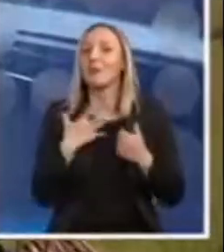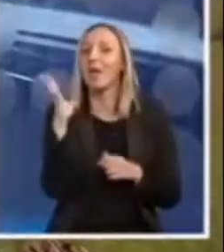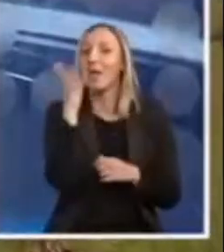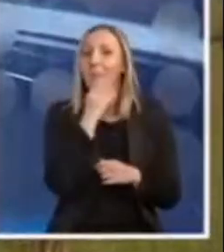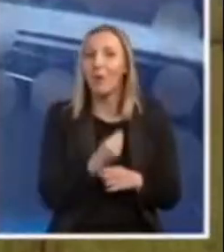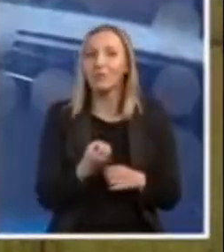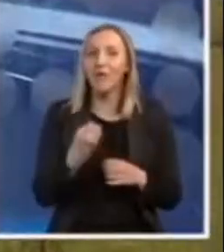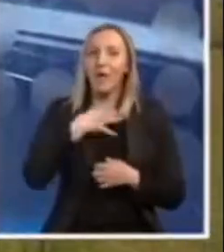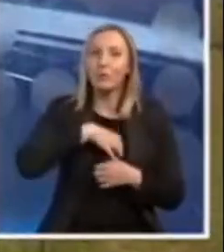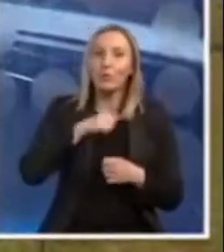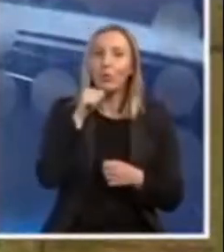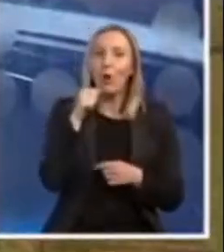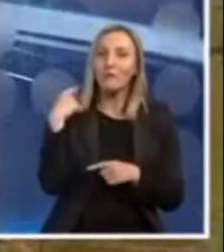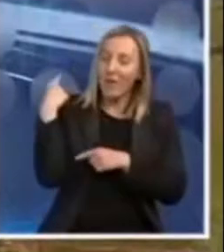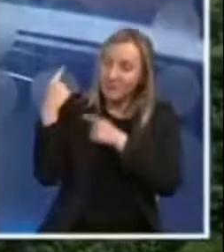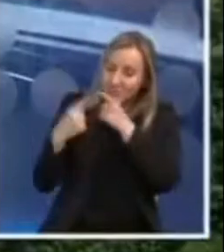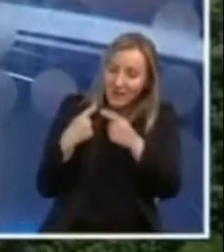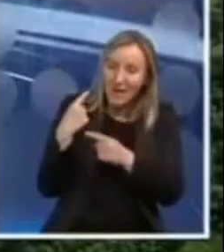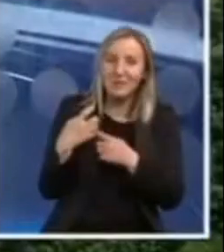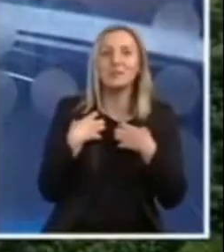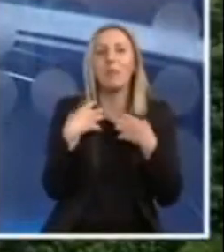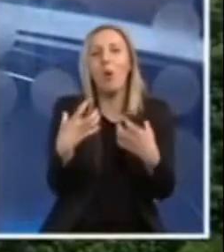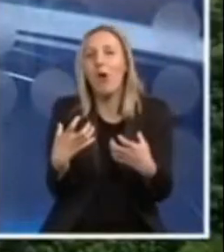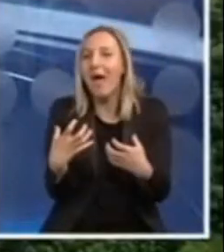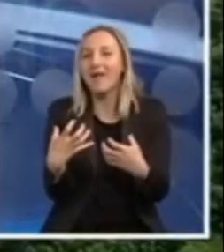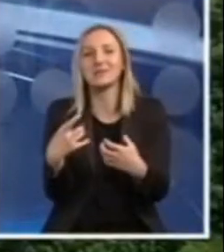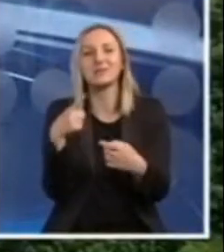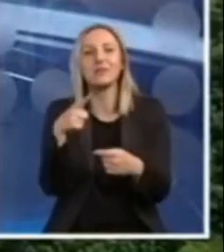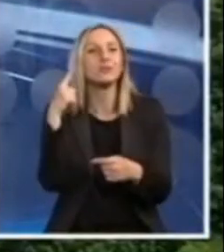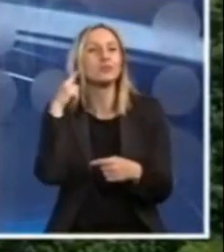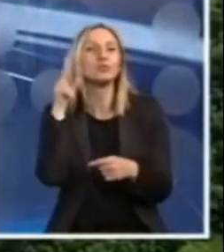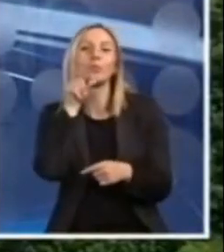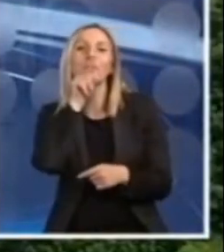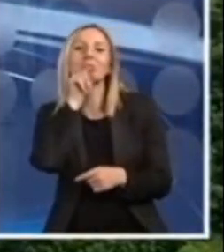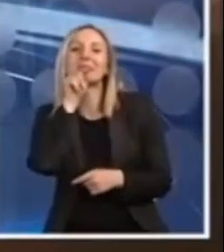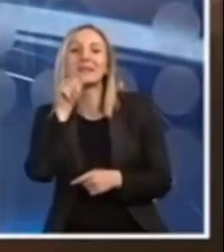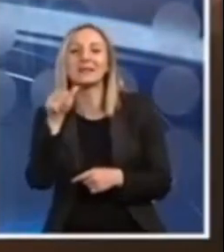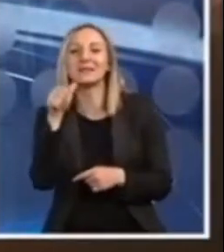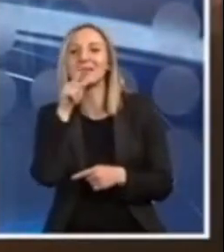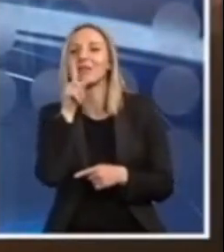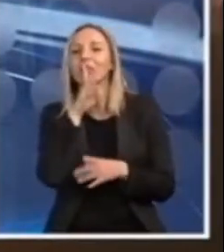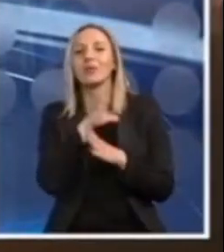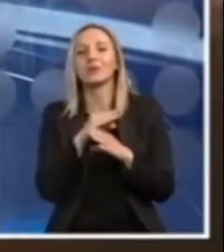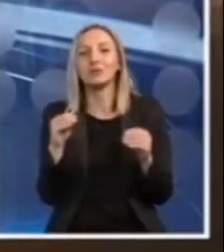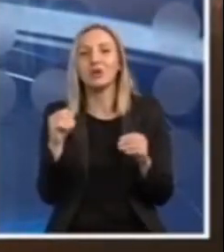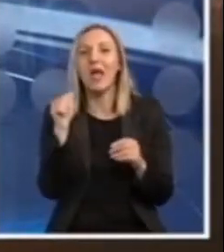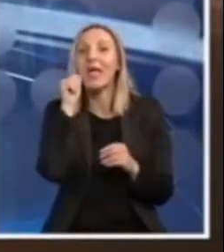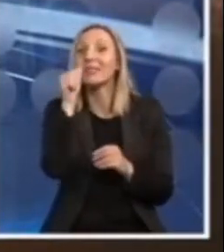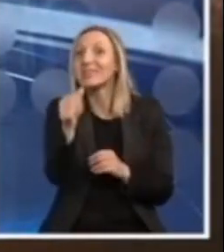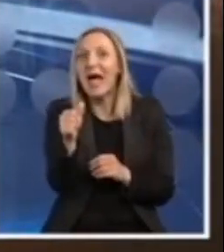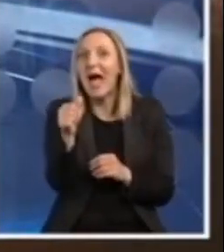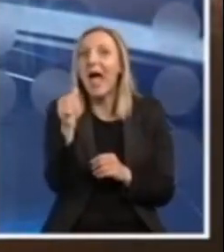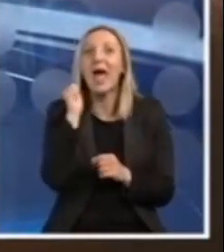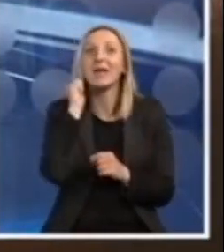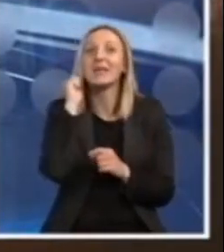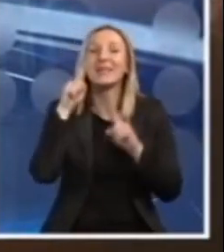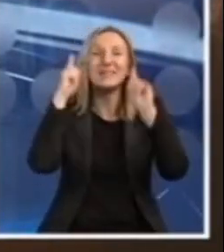duhovna i riznica tradicije i kulture, mesto gde se čuju ptice i tišina i gde su dani baš zlatni.